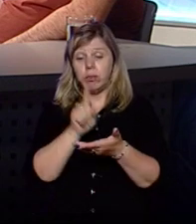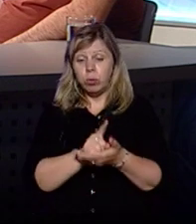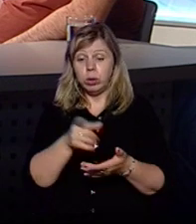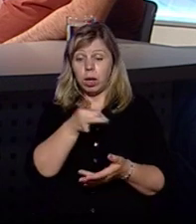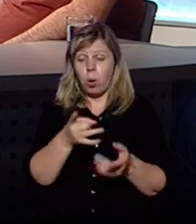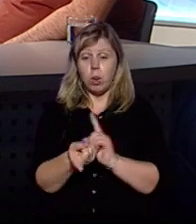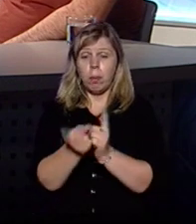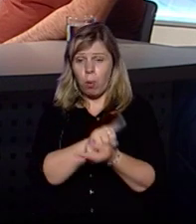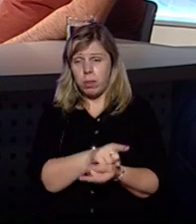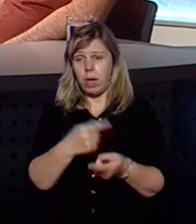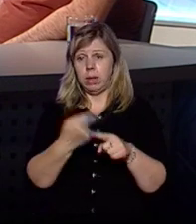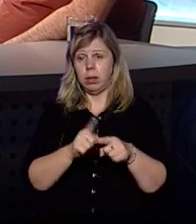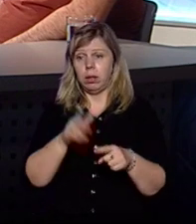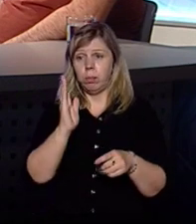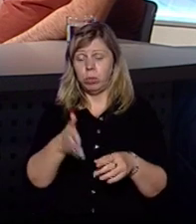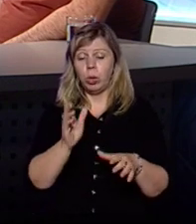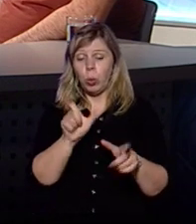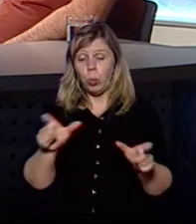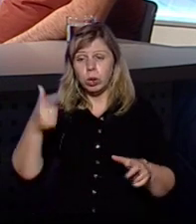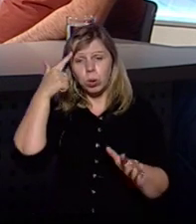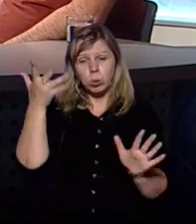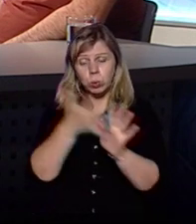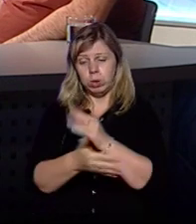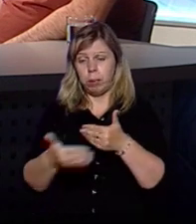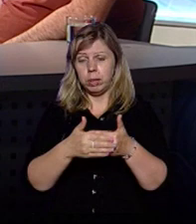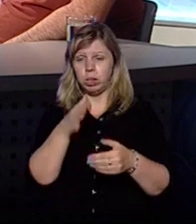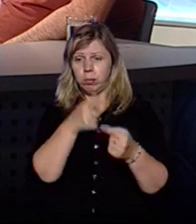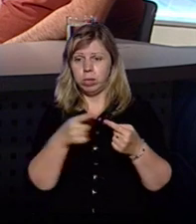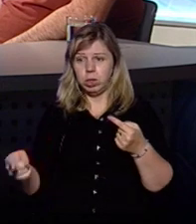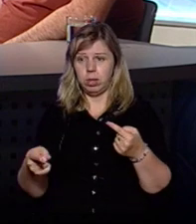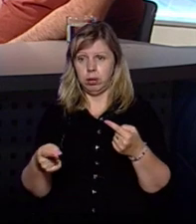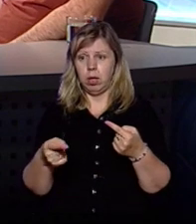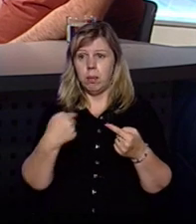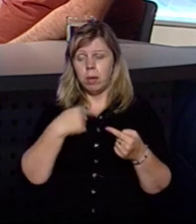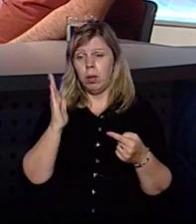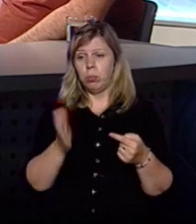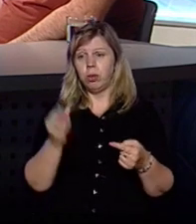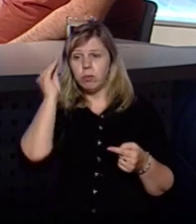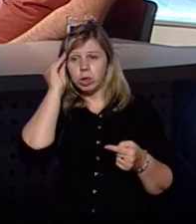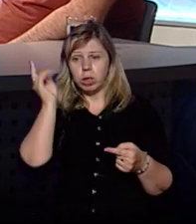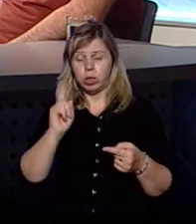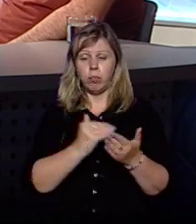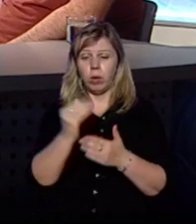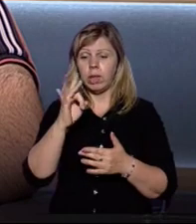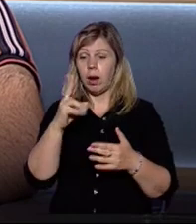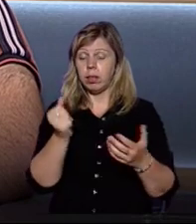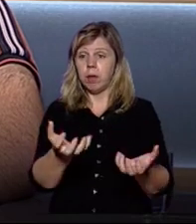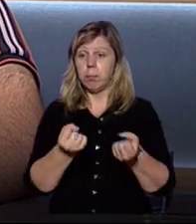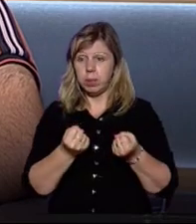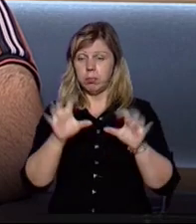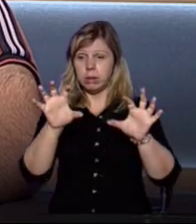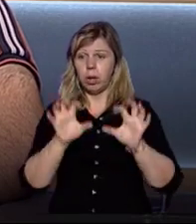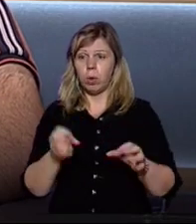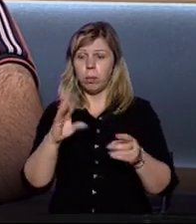районів поміняються, і це будуть люди розуміти, і найближчим часом з вересня місяця ми будемо вважати, що Верховна Рада прийме ці